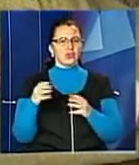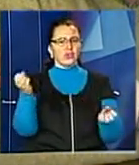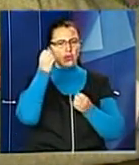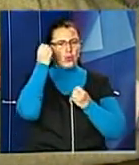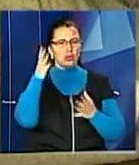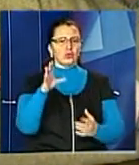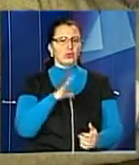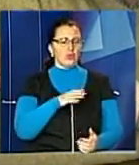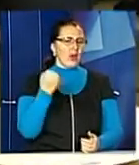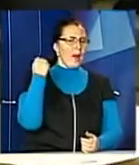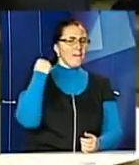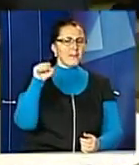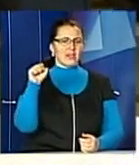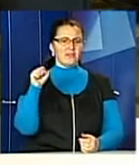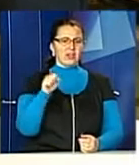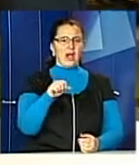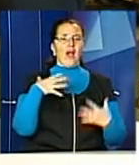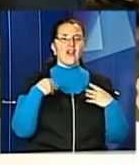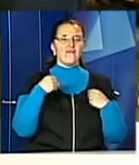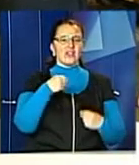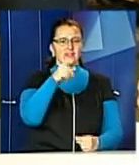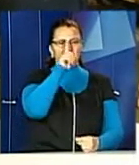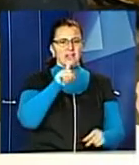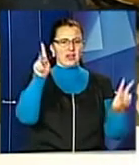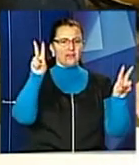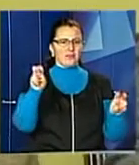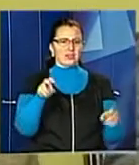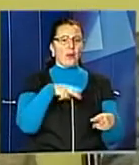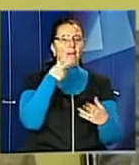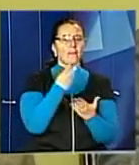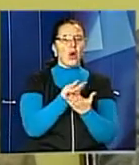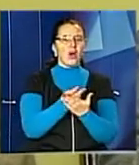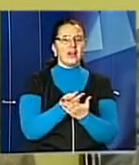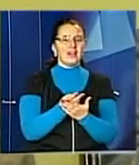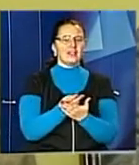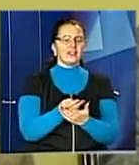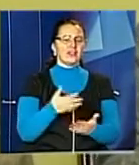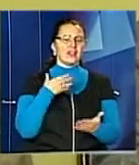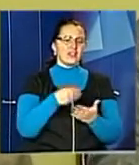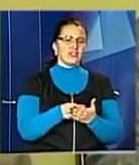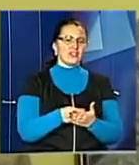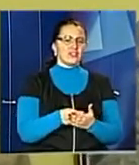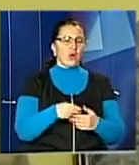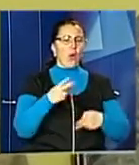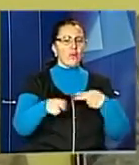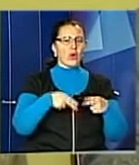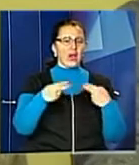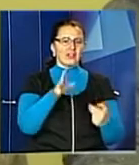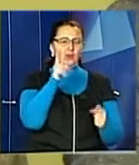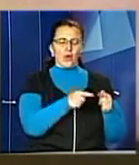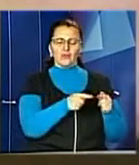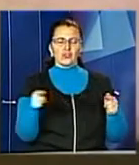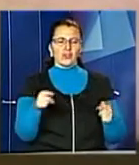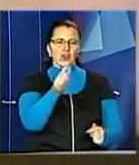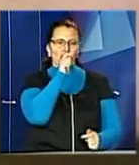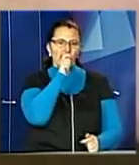культурі. Перміг Львівський місяць – панорамна презентація української культури за кордоном, що тривала впродовж квітня 2016